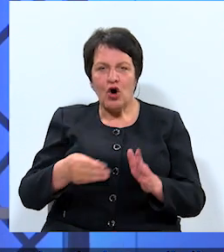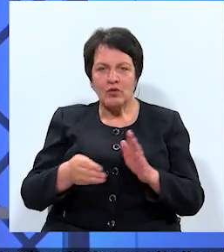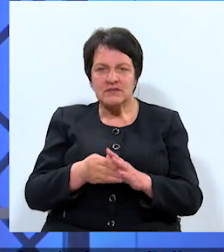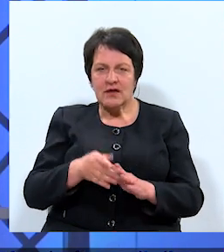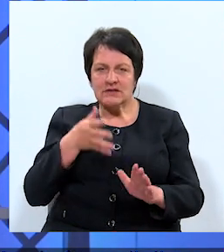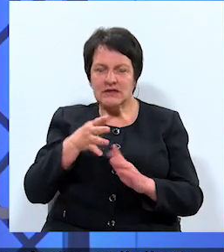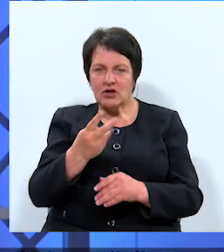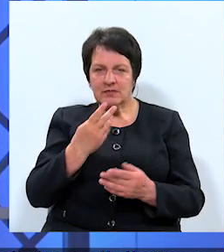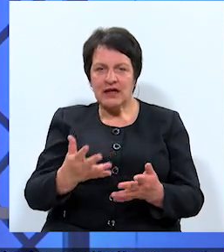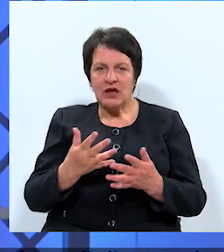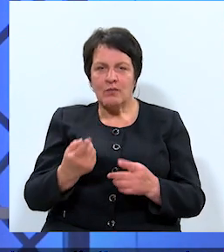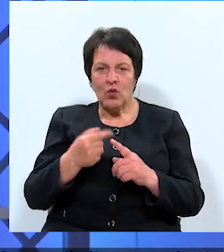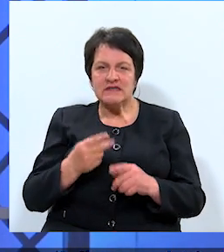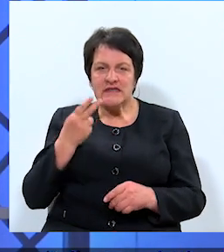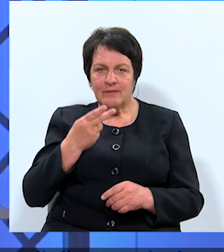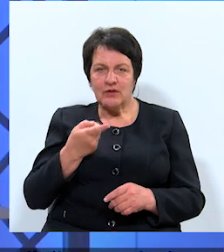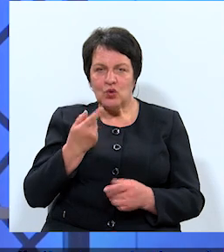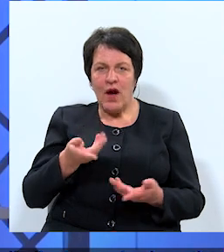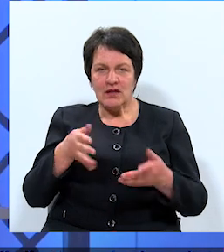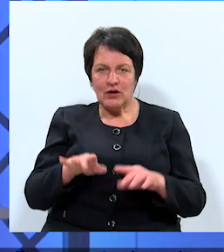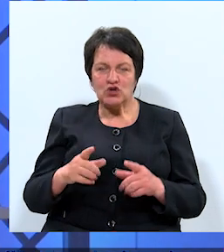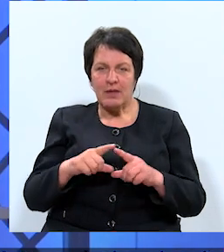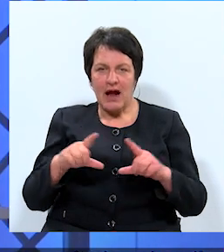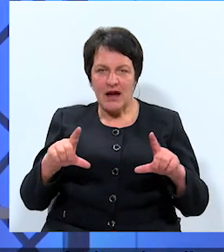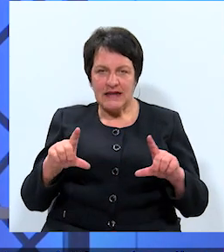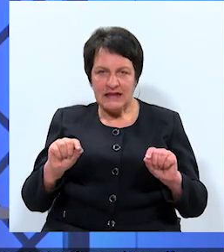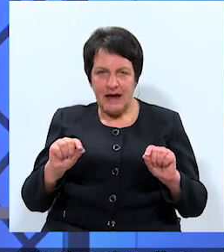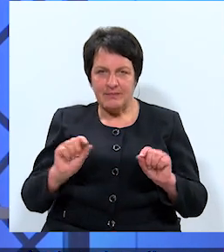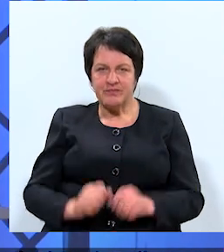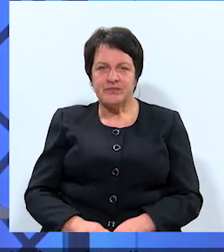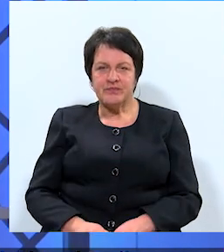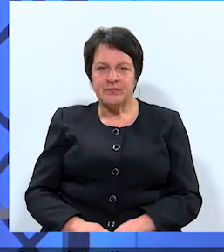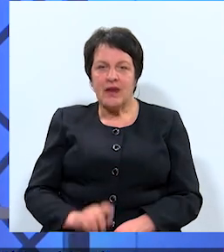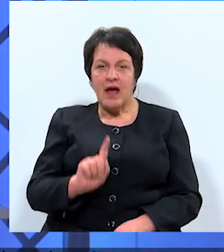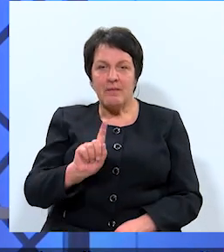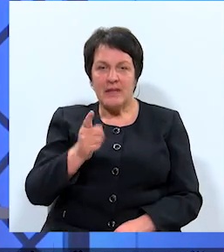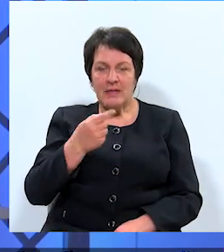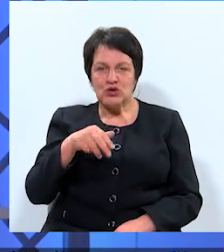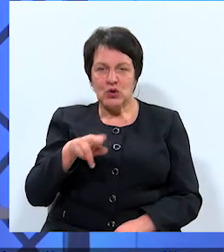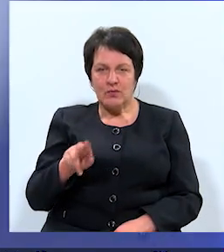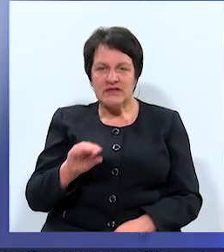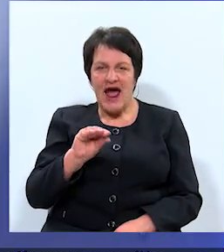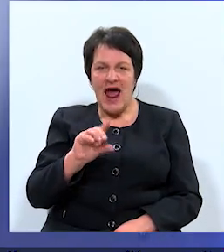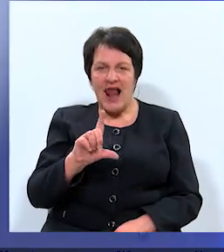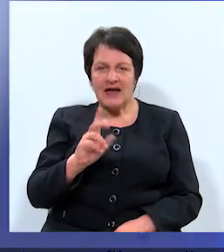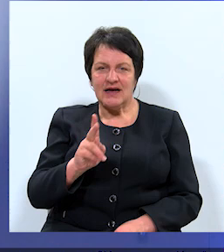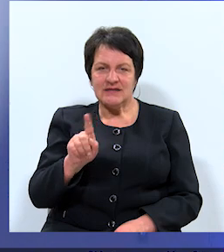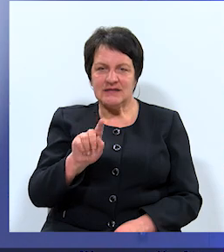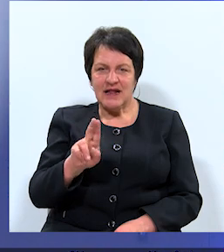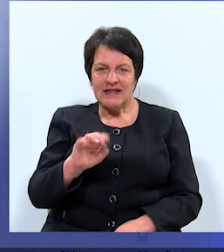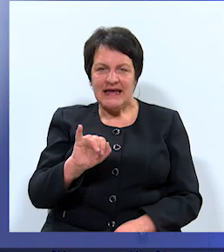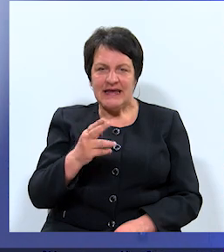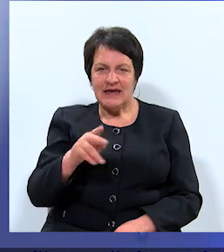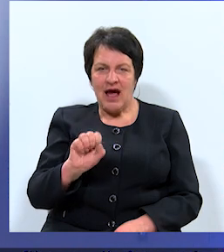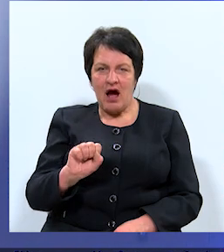caurspīdīgumu un saimniecis kumu no atlikušajām kartītēm. Izvēlkam vienu pirmais numurs. Elksniņkungs, ko jūs